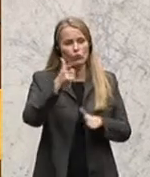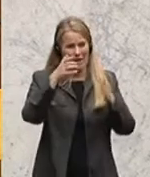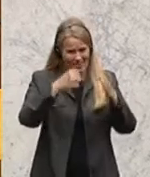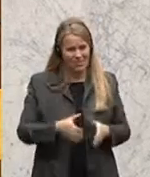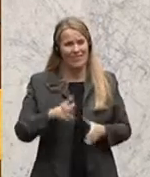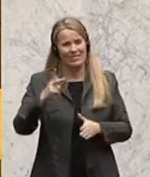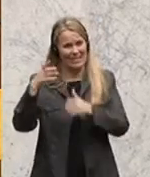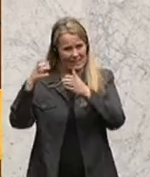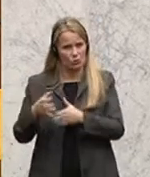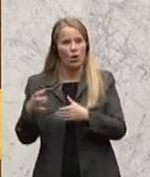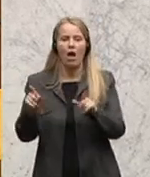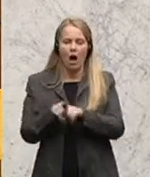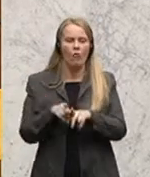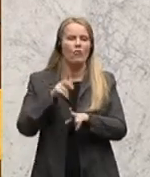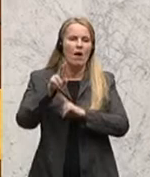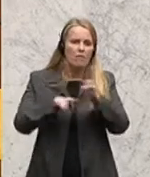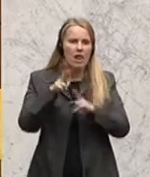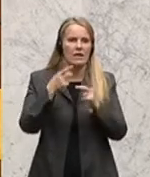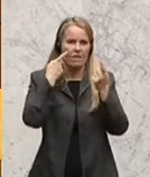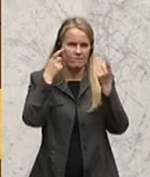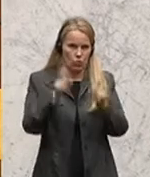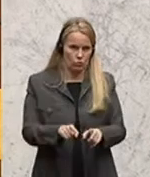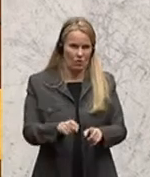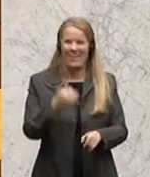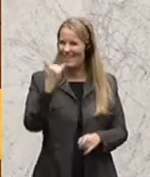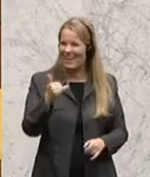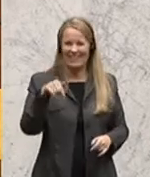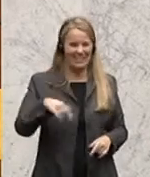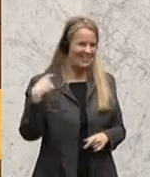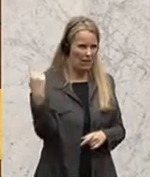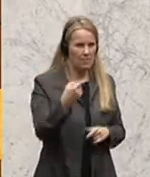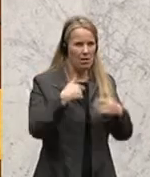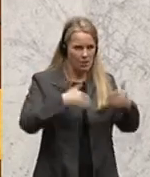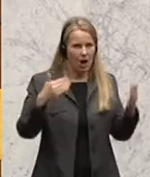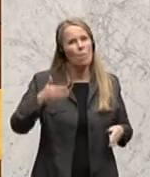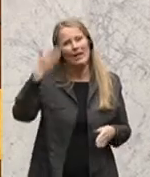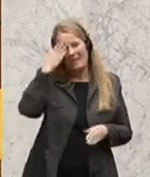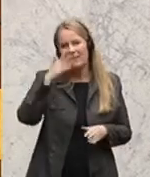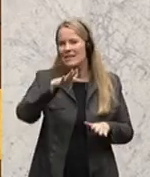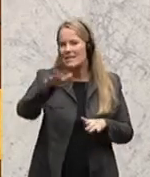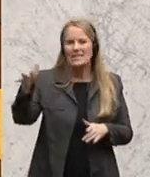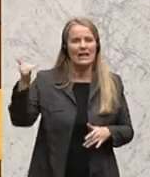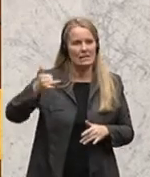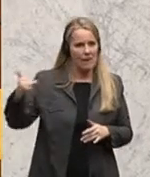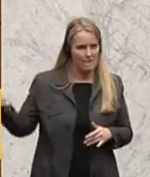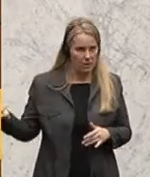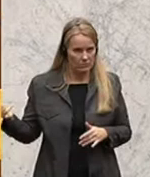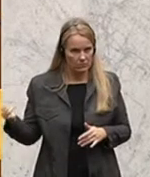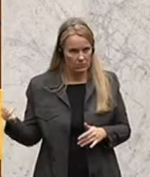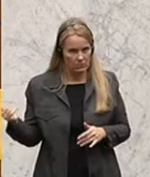Säule, auch für die Pflegevorsorge. Jeder hier in diesem Raum kennt irgendjemanden, dem